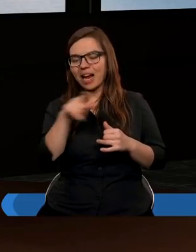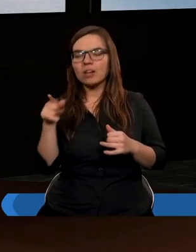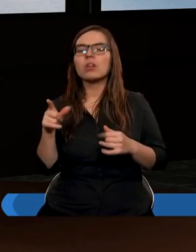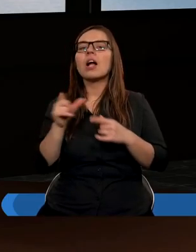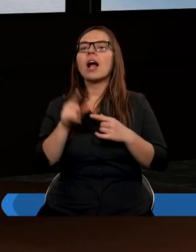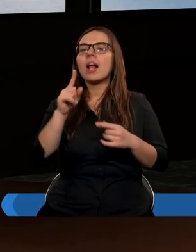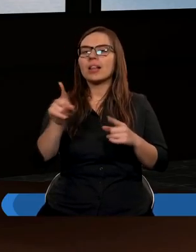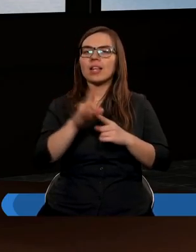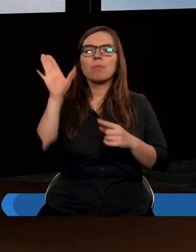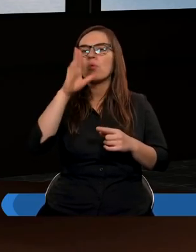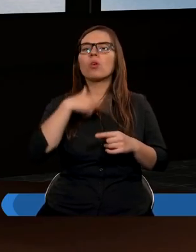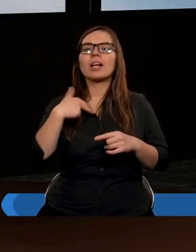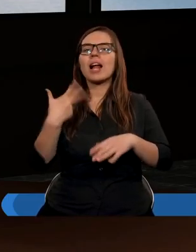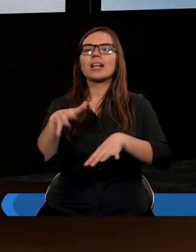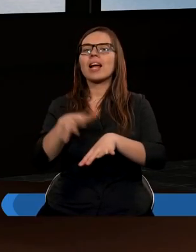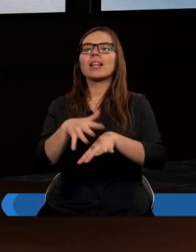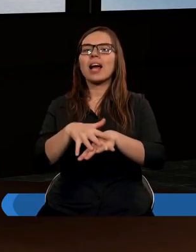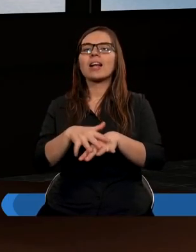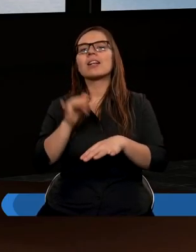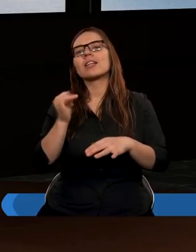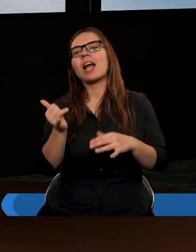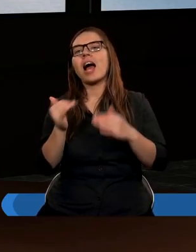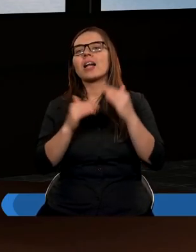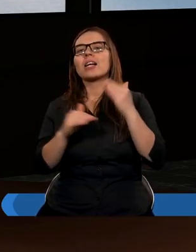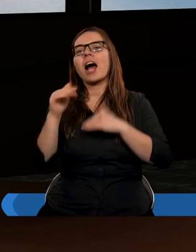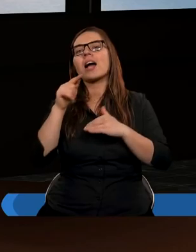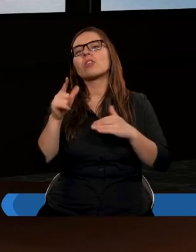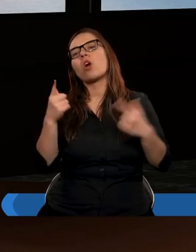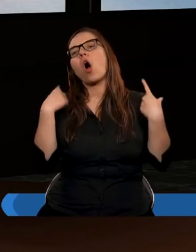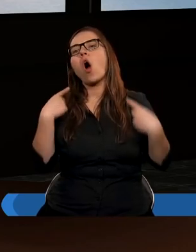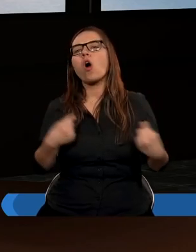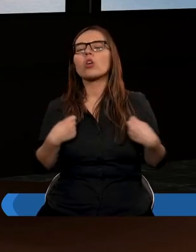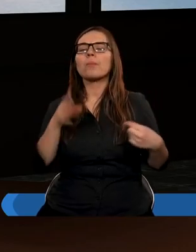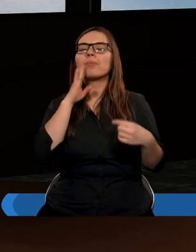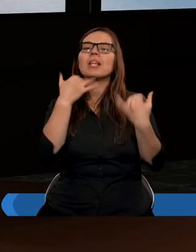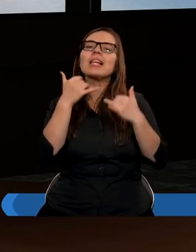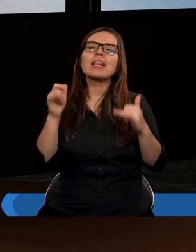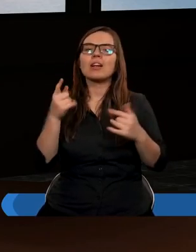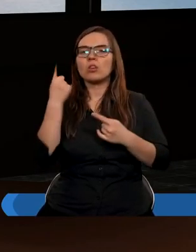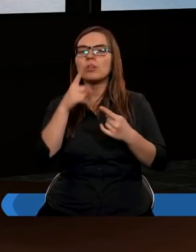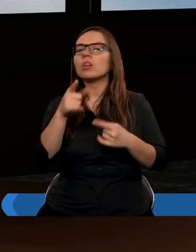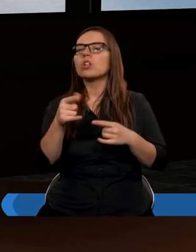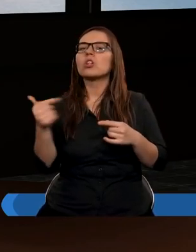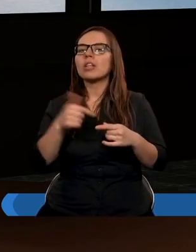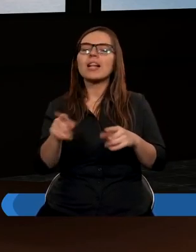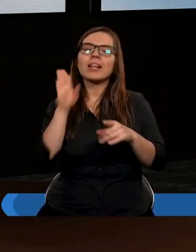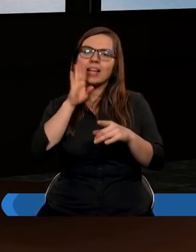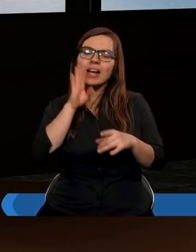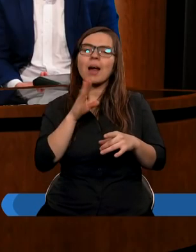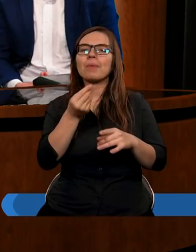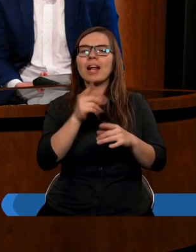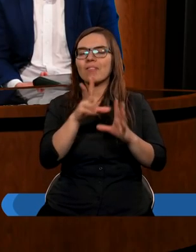to jednak Pan Bóg nie traktował jakoś jakby nad jakąś szczególną kasę czy nad ludzi. Dotyczyły ich te same prawa.